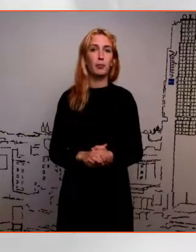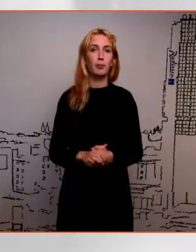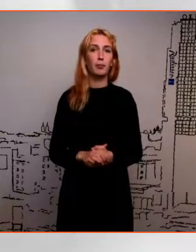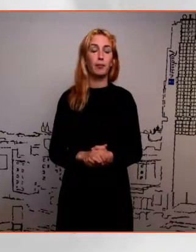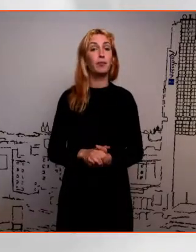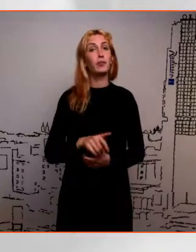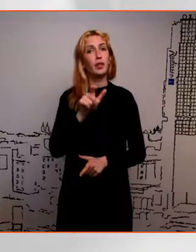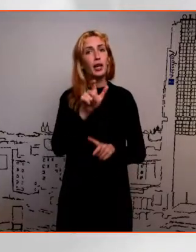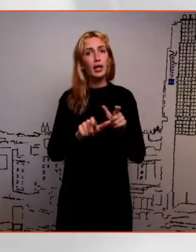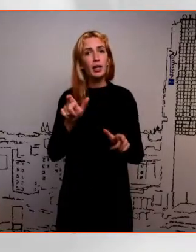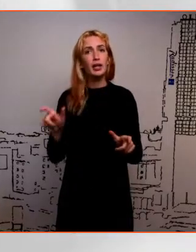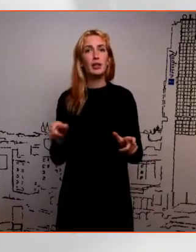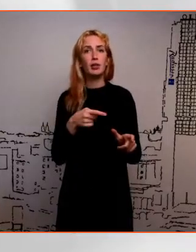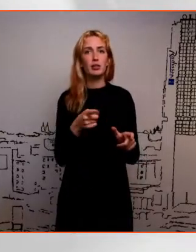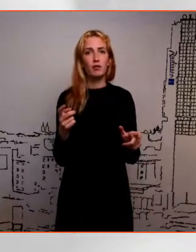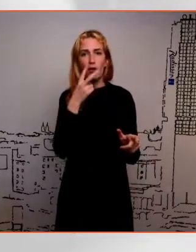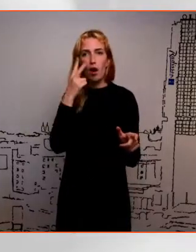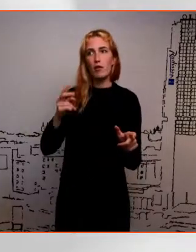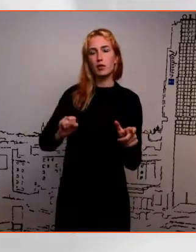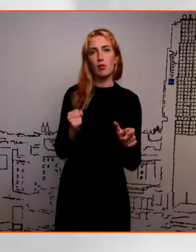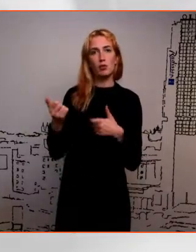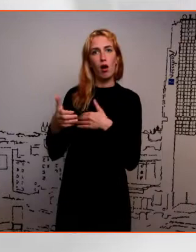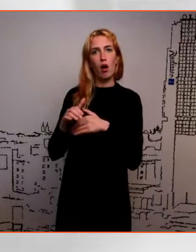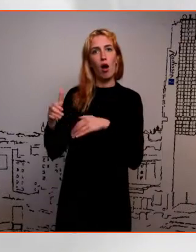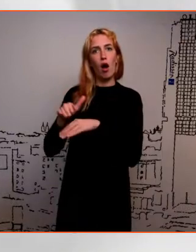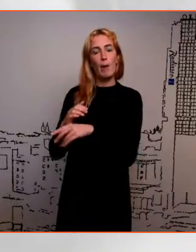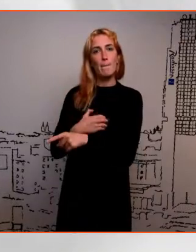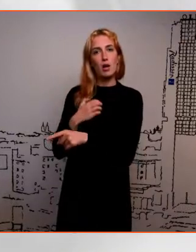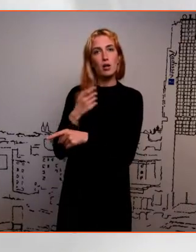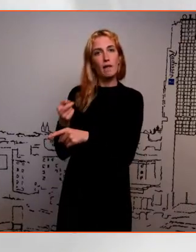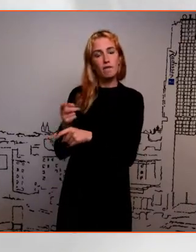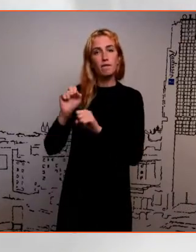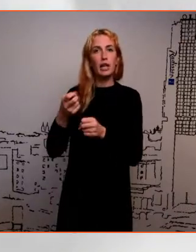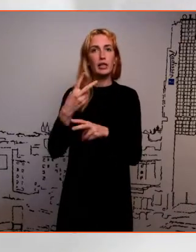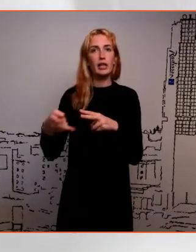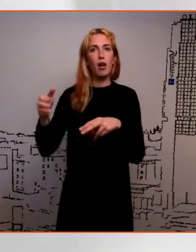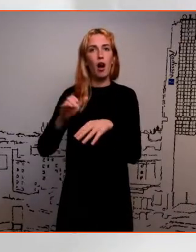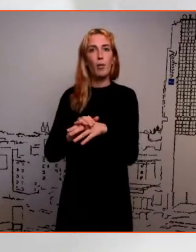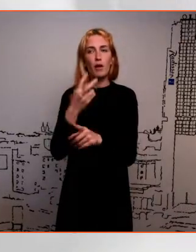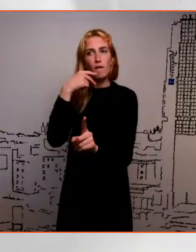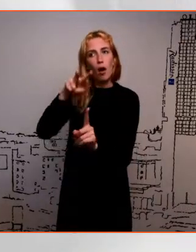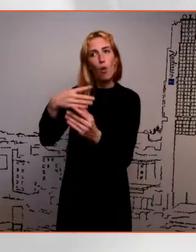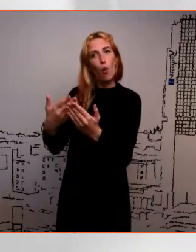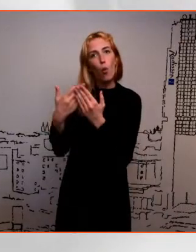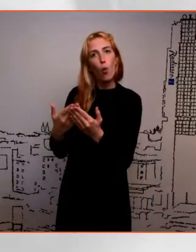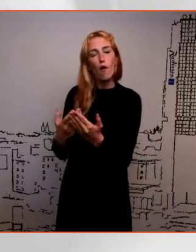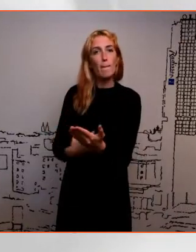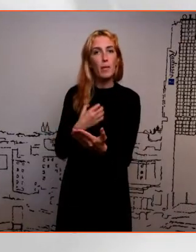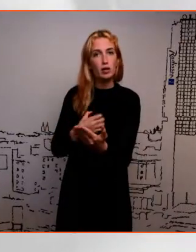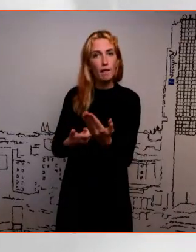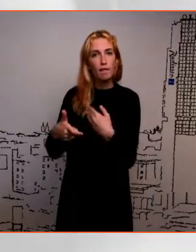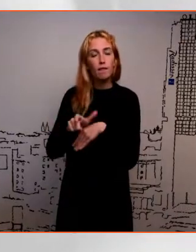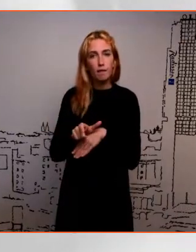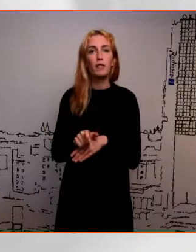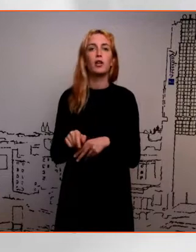Inimesed vaimustavad ka oma sõpradeametist, mõnest muustametist, mille koht on nad loevad. Meil on siin mõdugi lained käivad